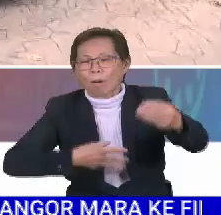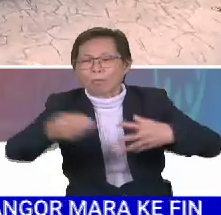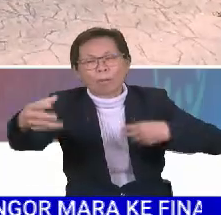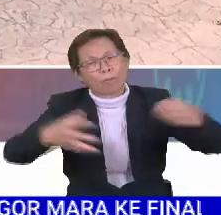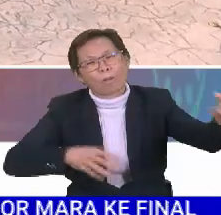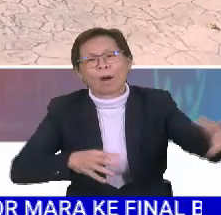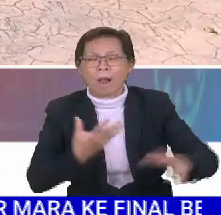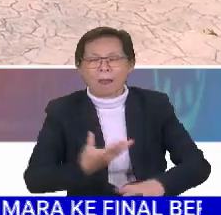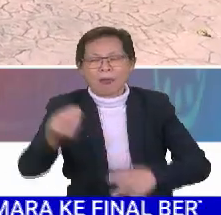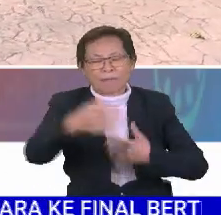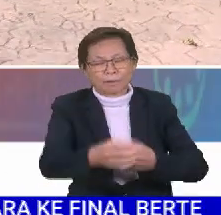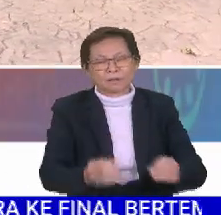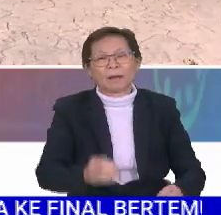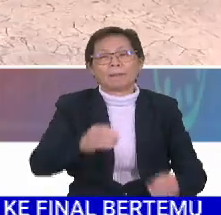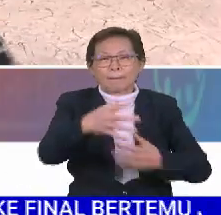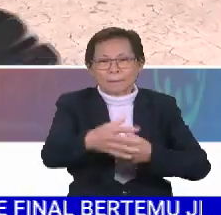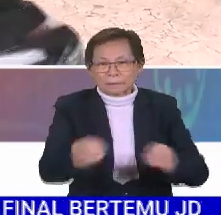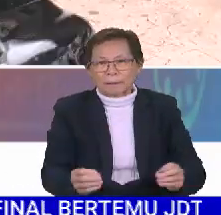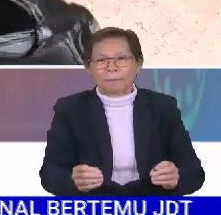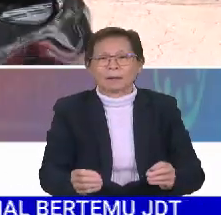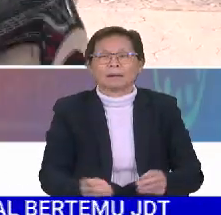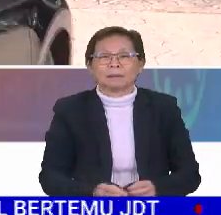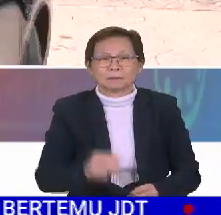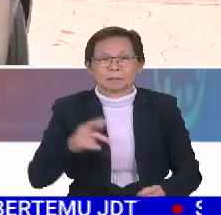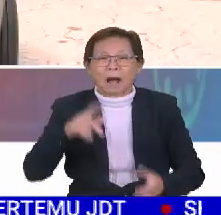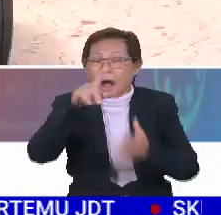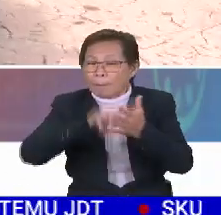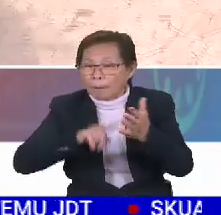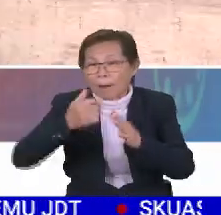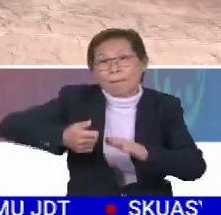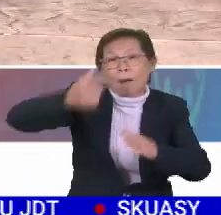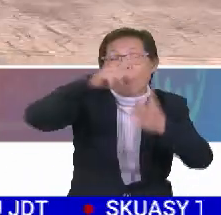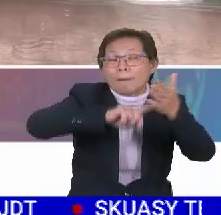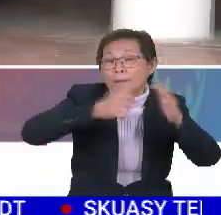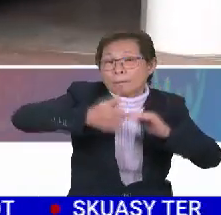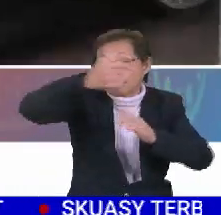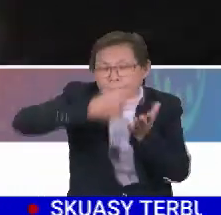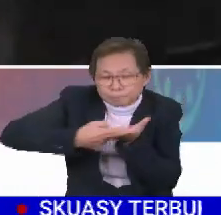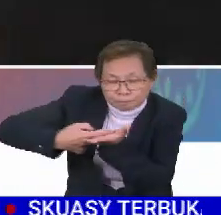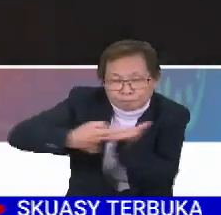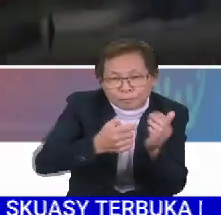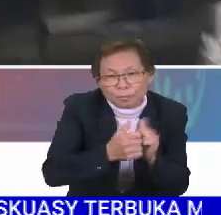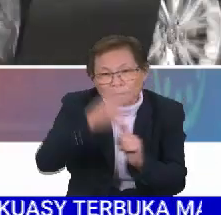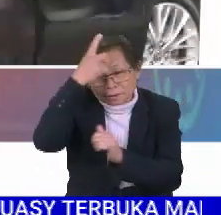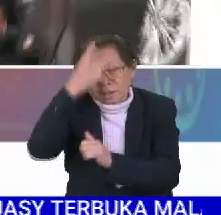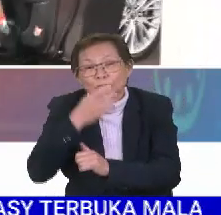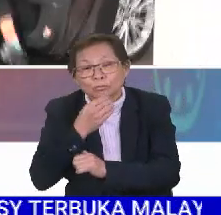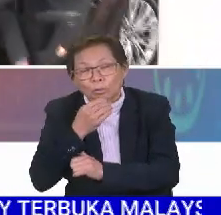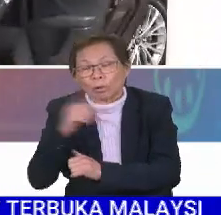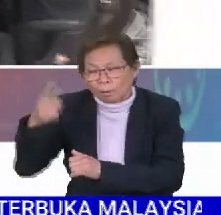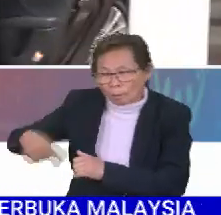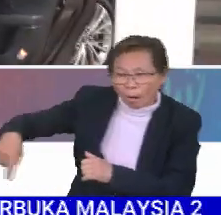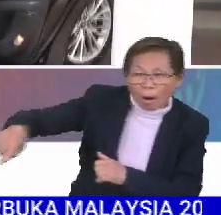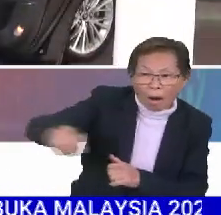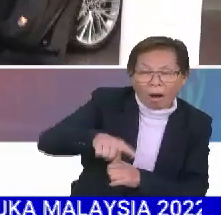pulang meninggalkan pejabat ini. Dan ketika kami menanyakan kepada mereka apa intipati utama perbincangan bersama Dato' Sri Anwar Ibrahim, mereka